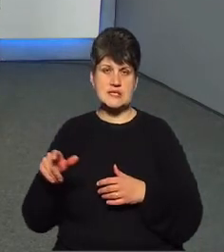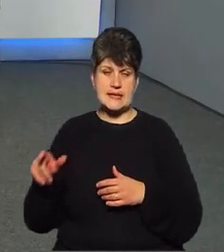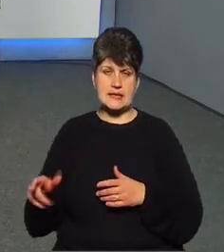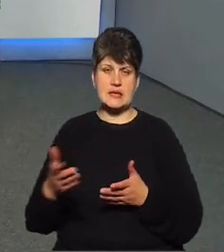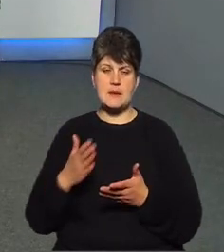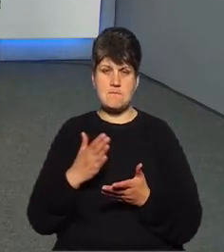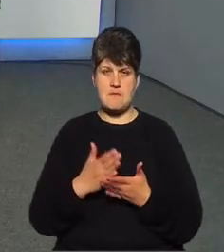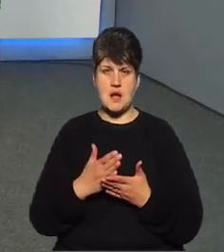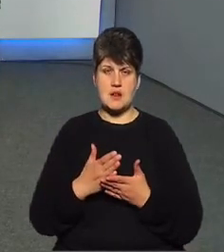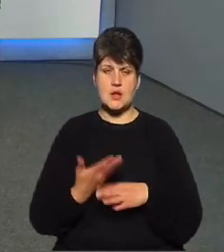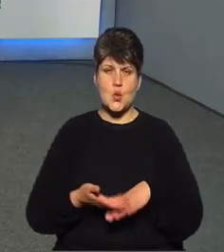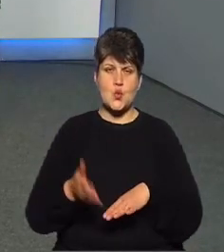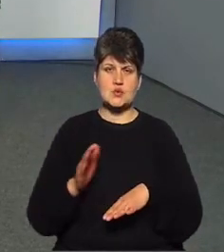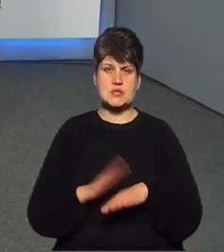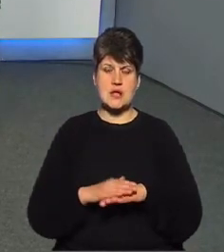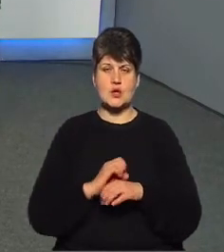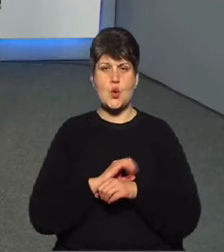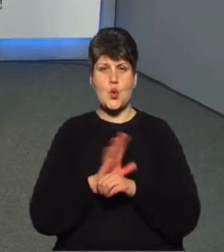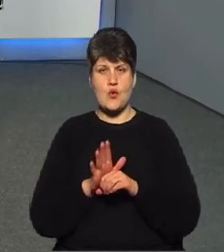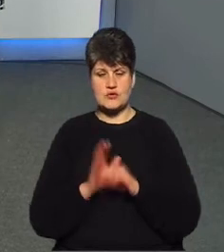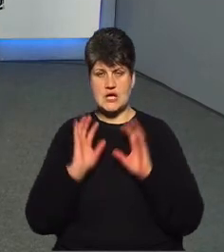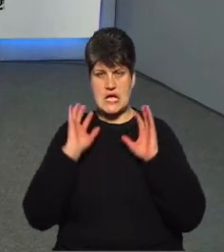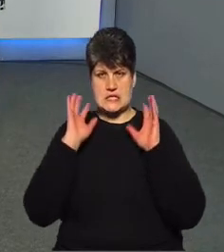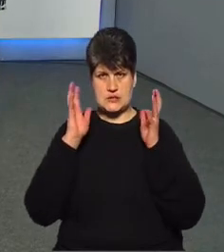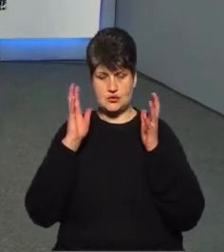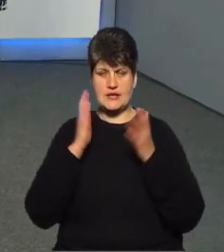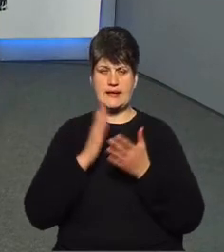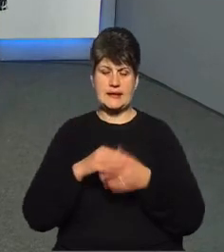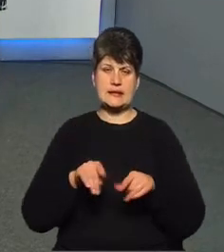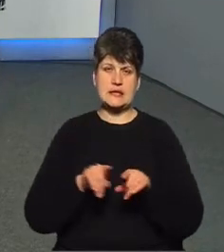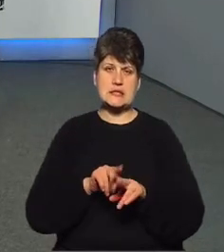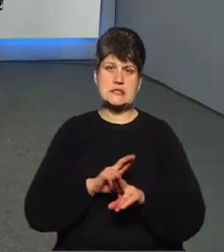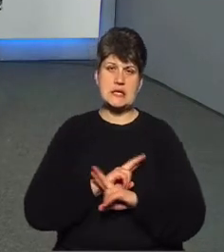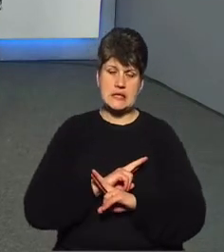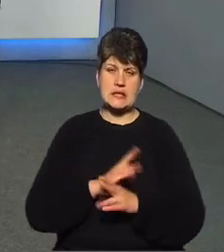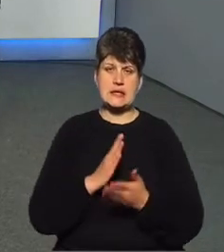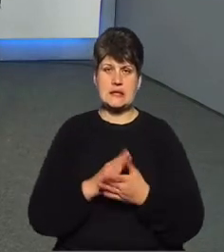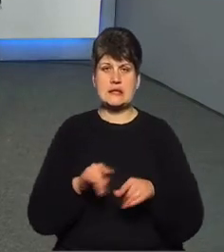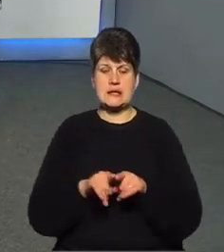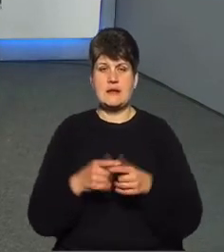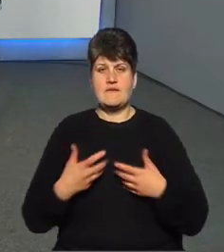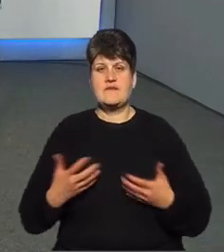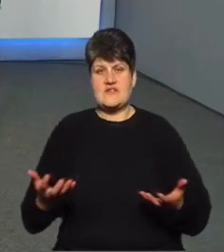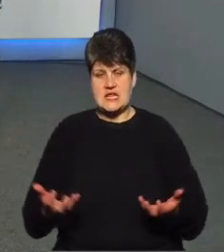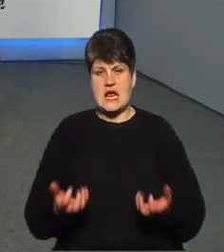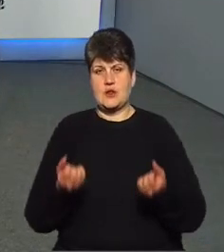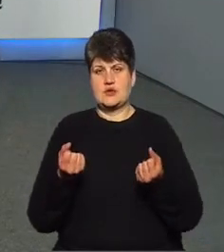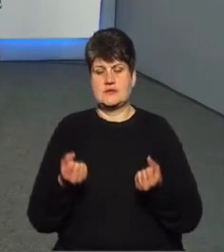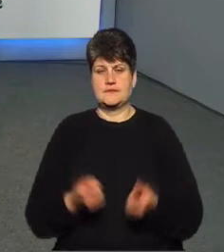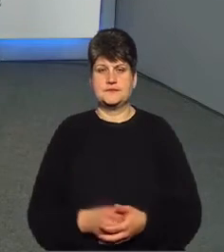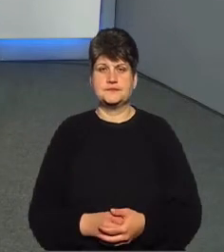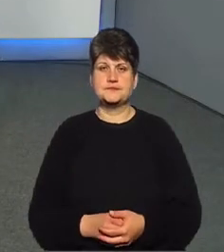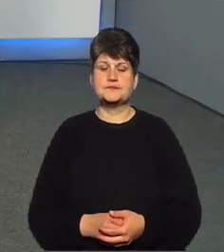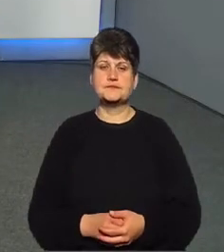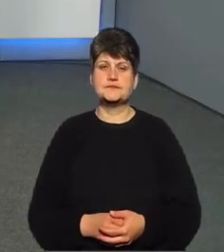ускладнення ковіду, ішемічний інсульт. Є такі, які загинули, є такі, яких нам вдалося врятувати. А скільки трапляється